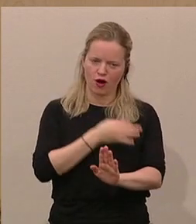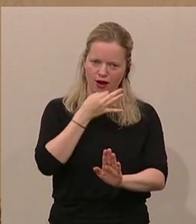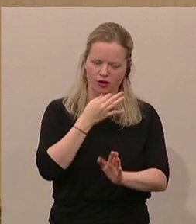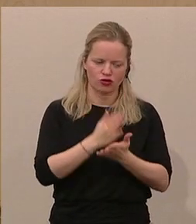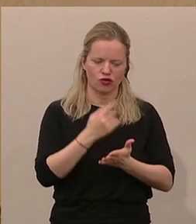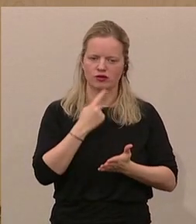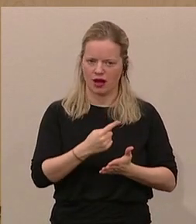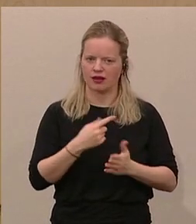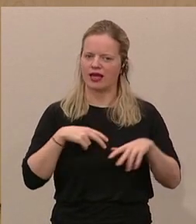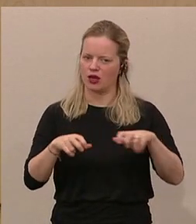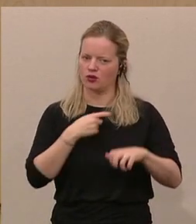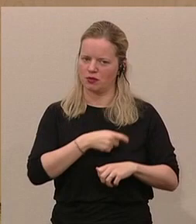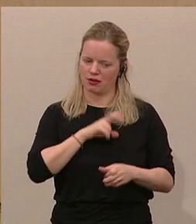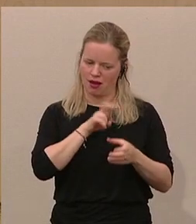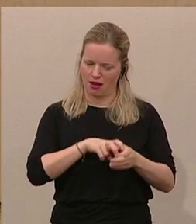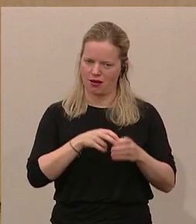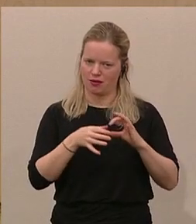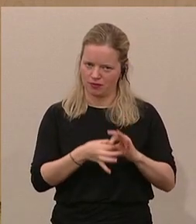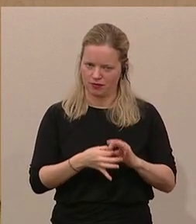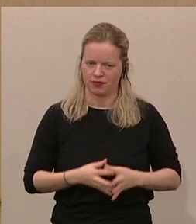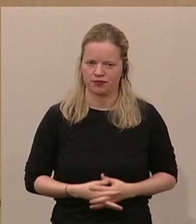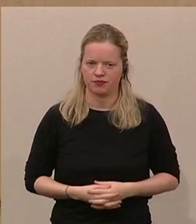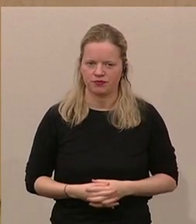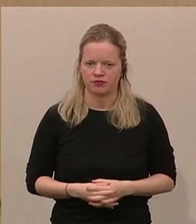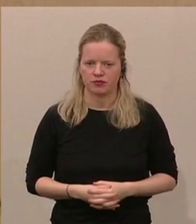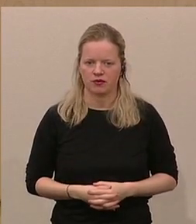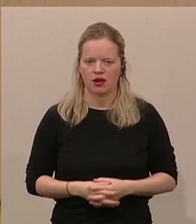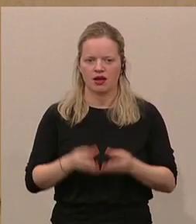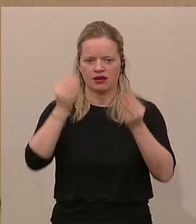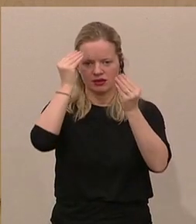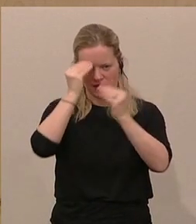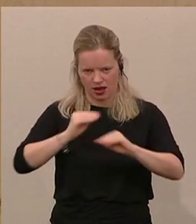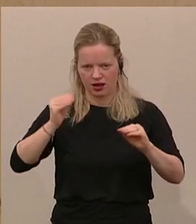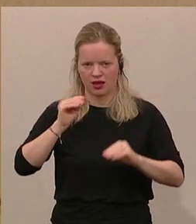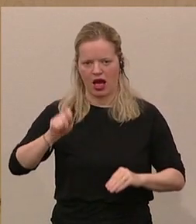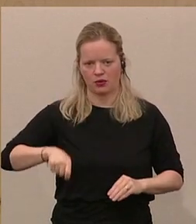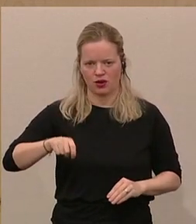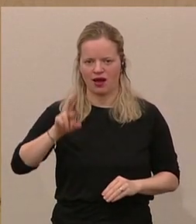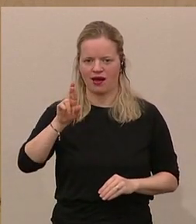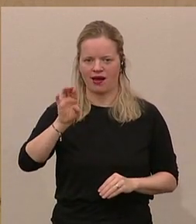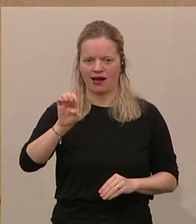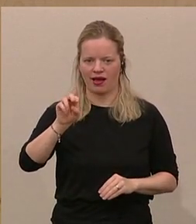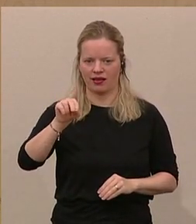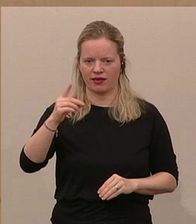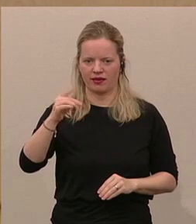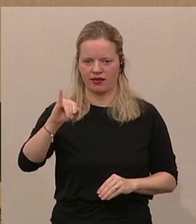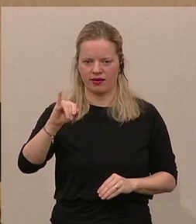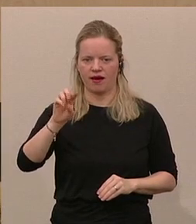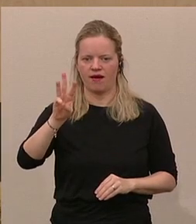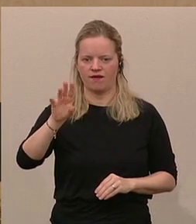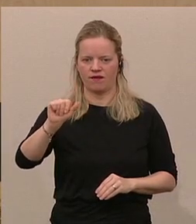der Regierungsparteien gesagt. Sehr geehrter Herr Abgeordneter Randy Wagner, Sie sagen, dass die Politik